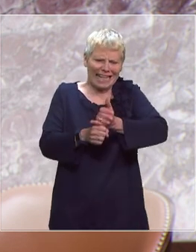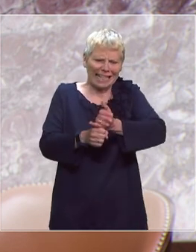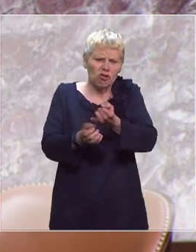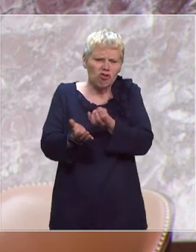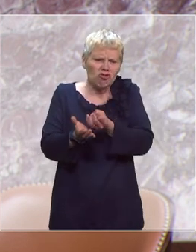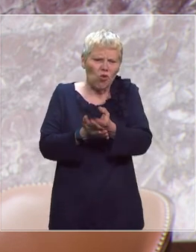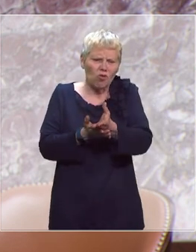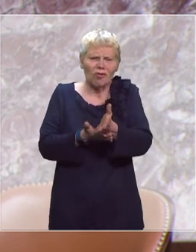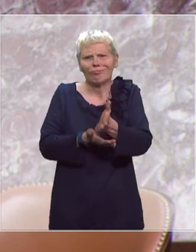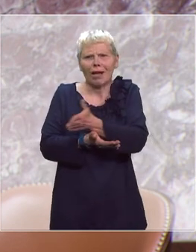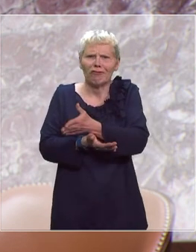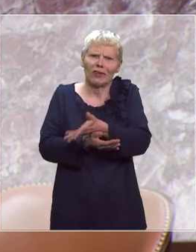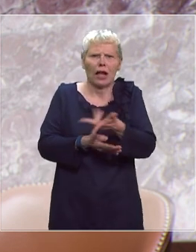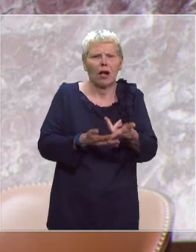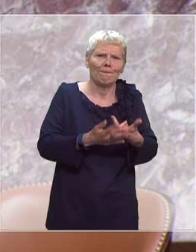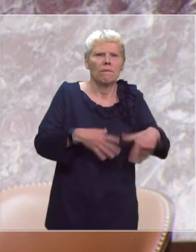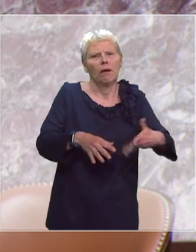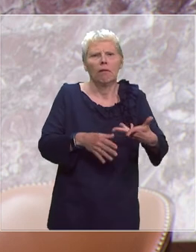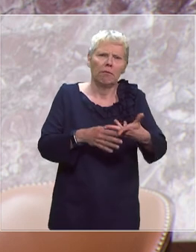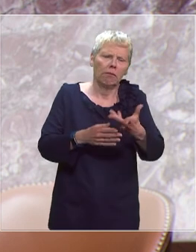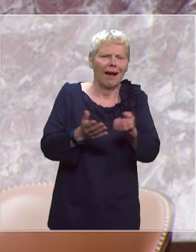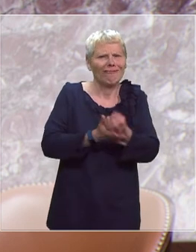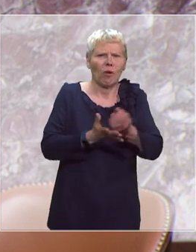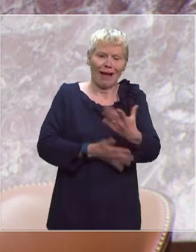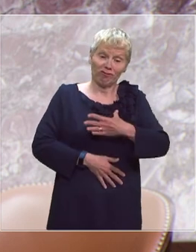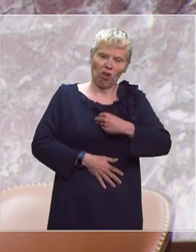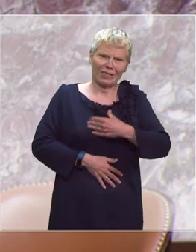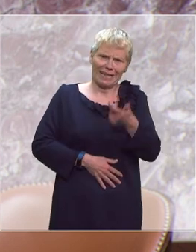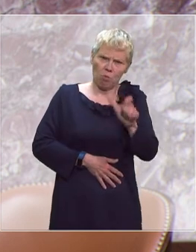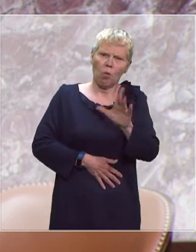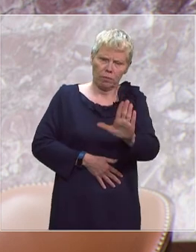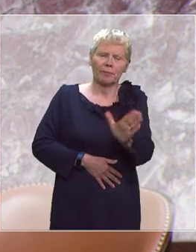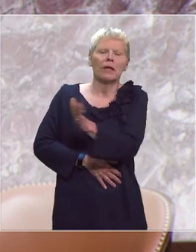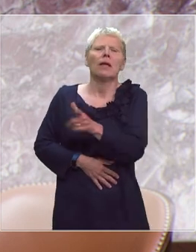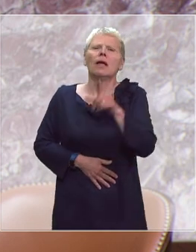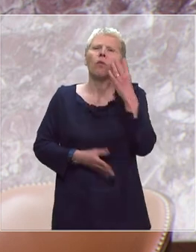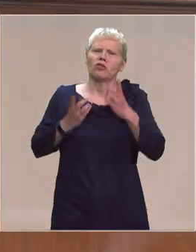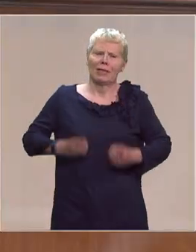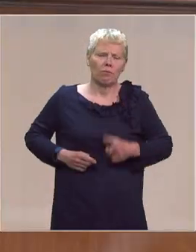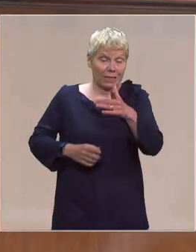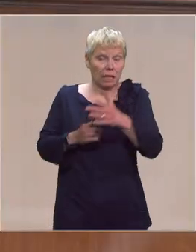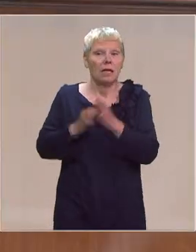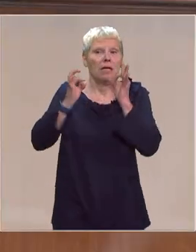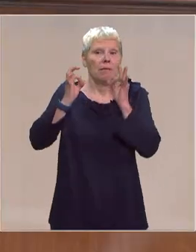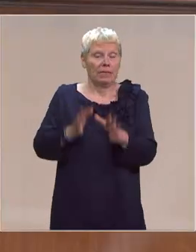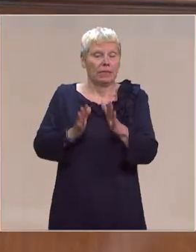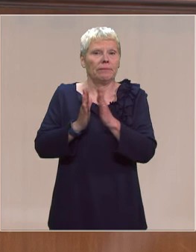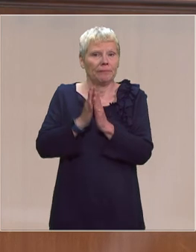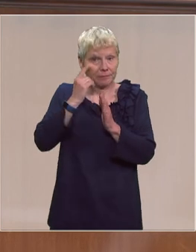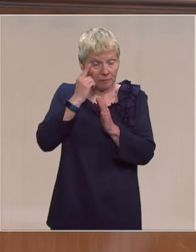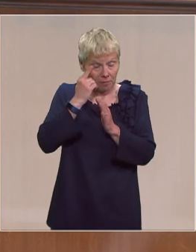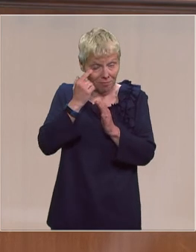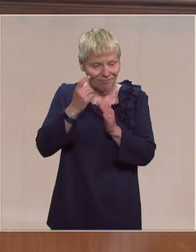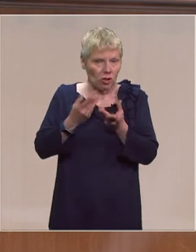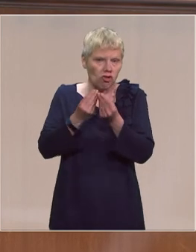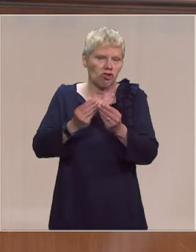vous avez la parole merci monsieur le président et mesdames et messieurs les députés monsieur le député Stéphane Peux et donc en effet je vais vous